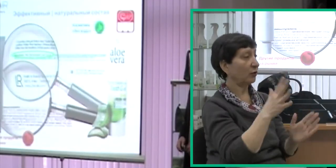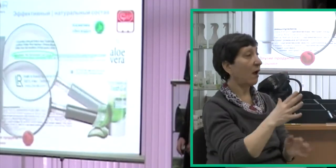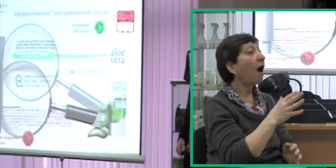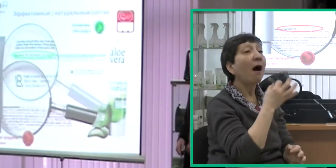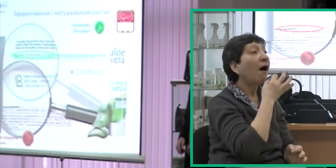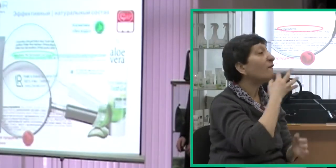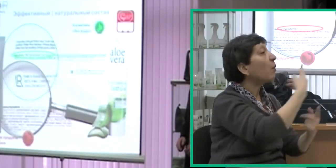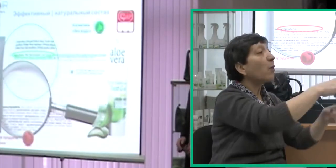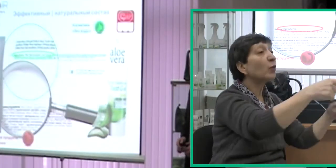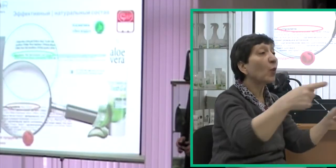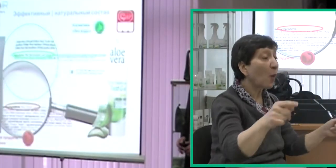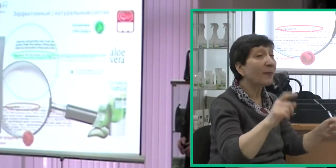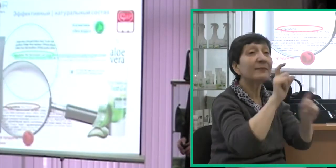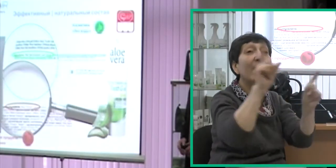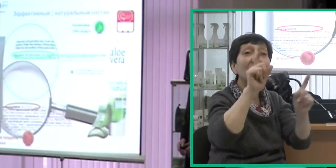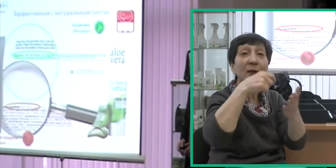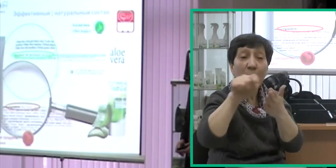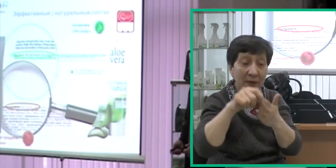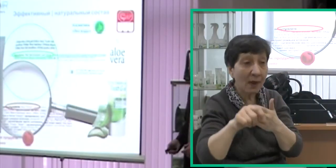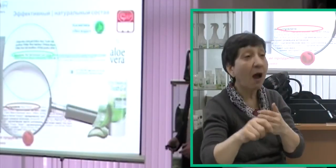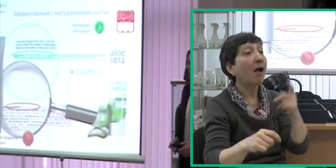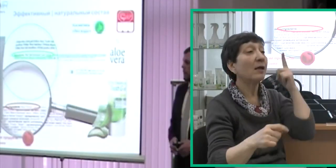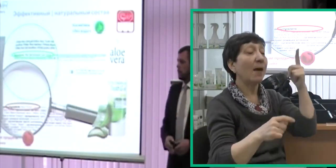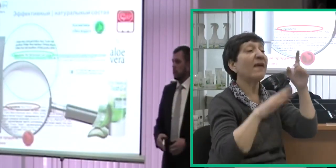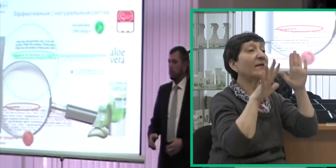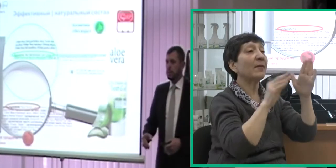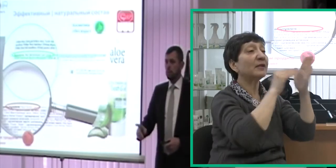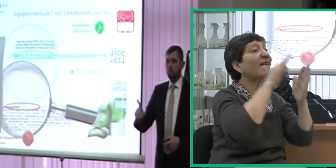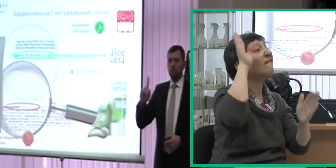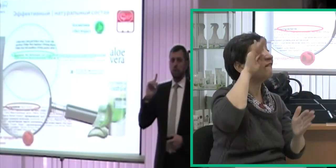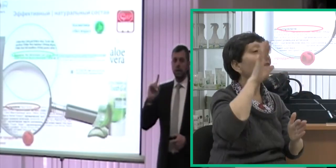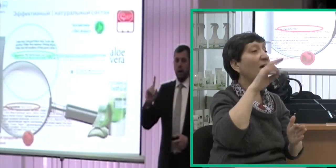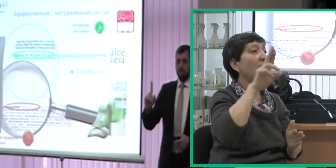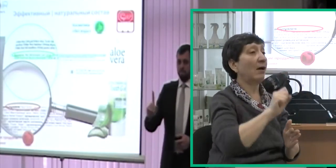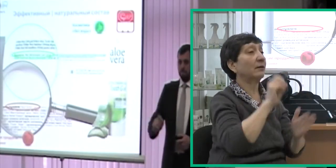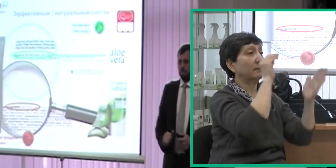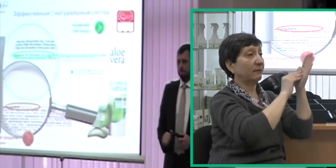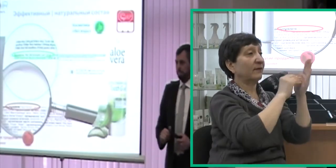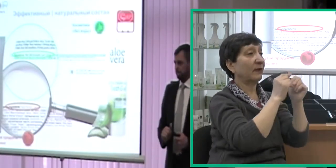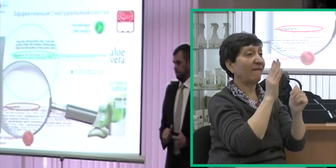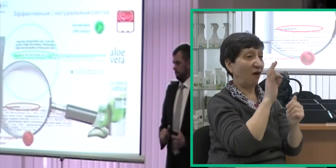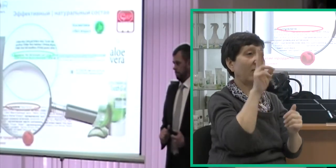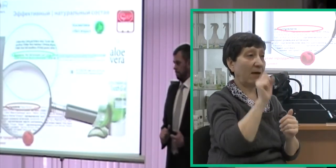В любом другом продукте из магазина всегда на первом месте будет вода.